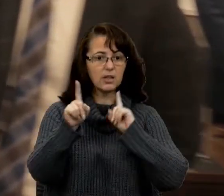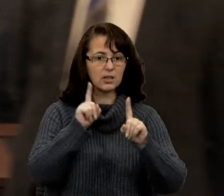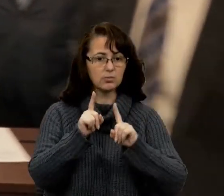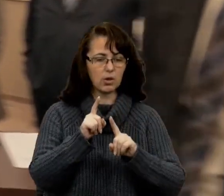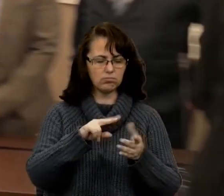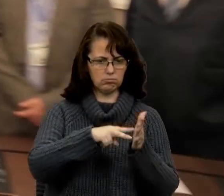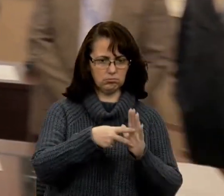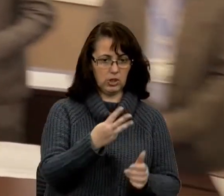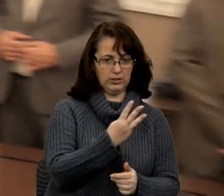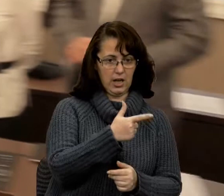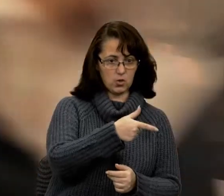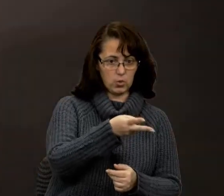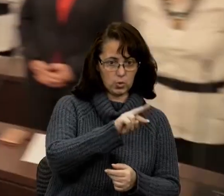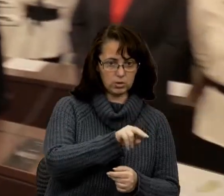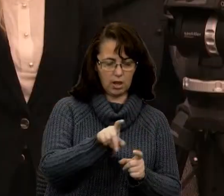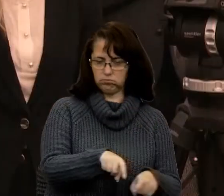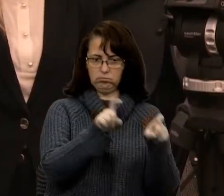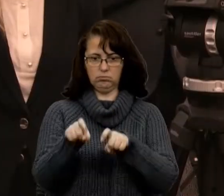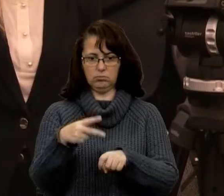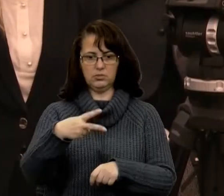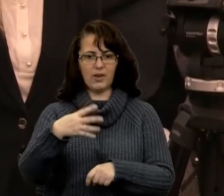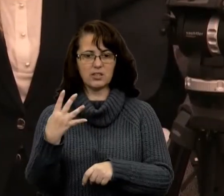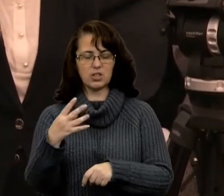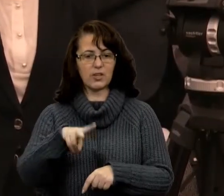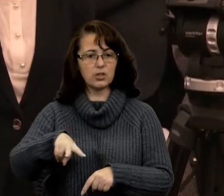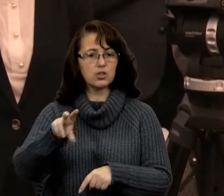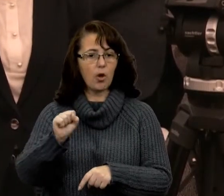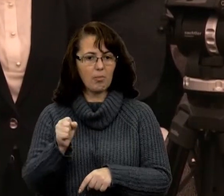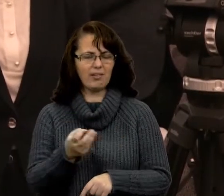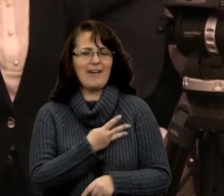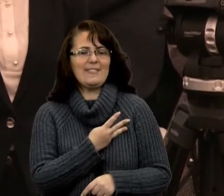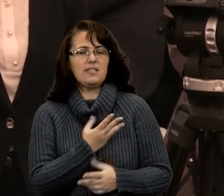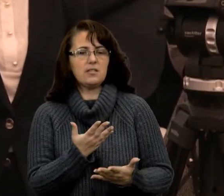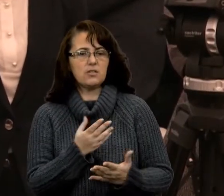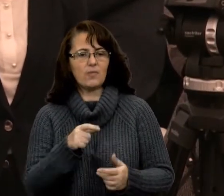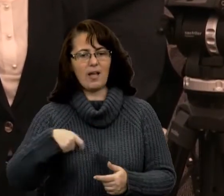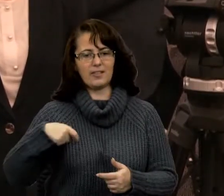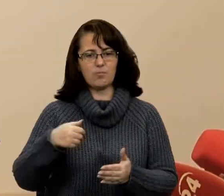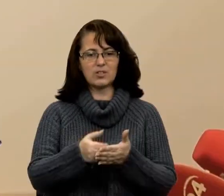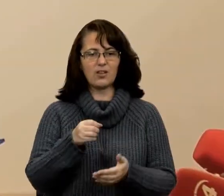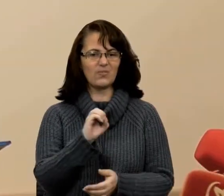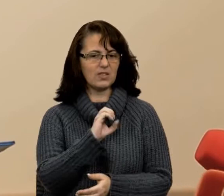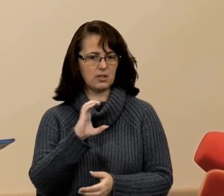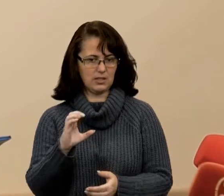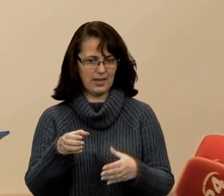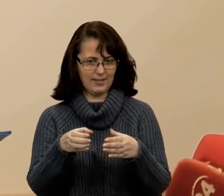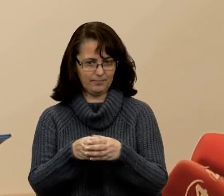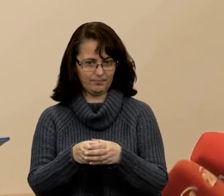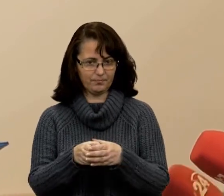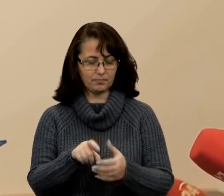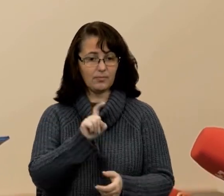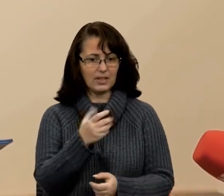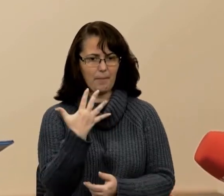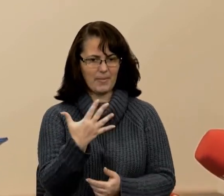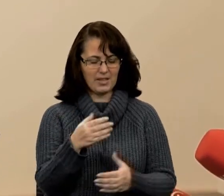запланованого 3 грудня на 24 листопада зініціювали депутати від Європейської Солідарності. Утім, з п'яти